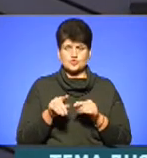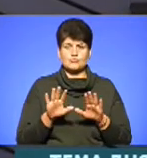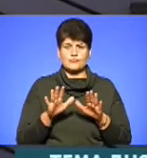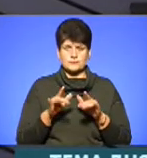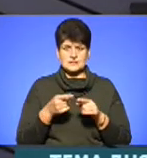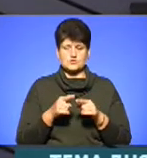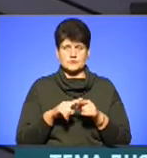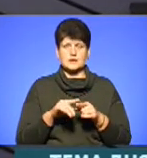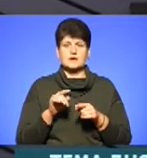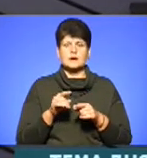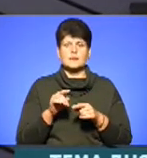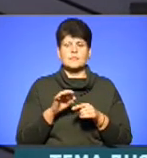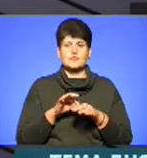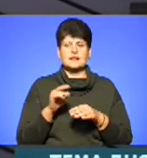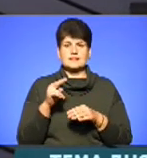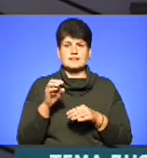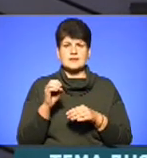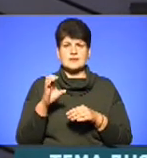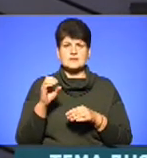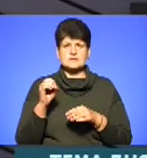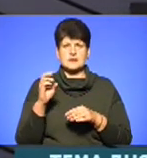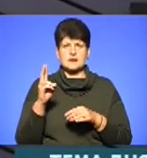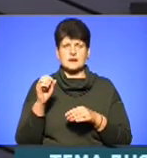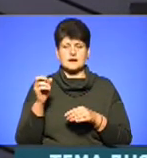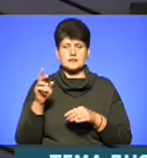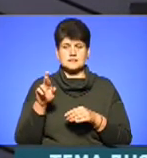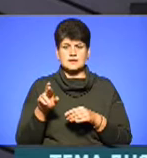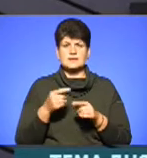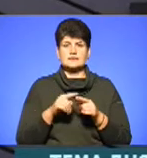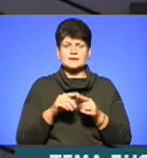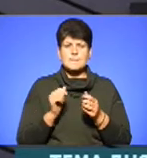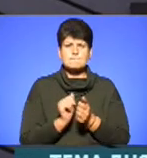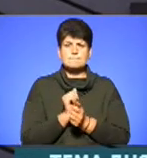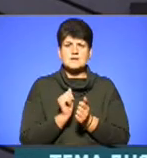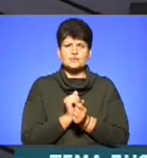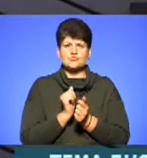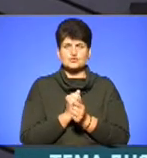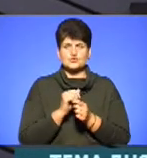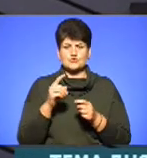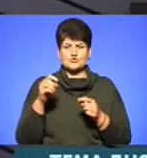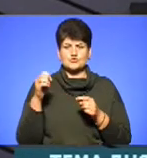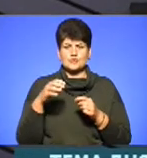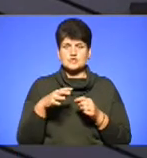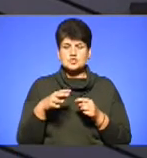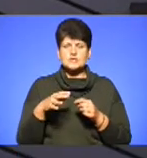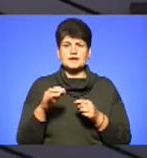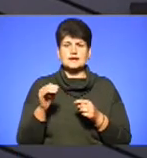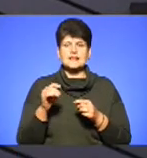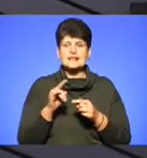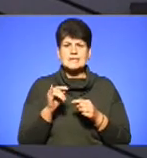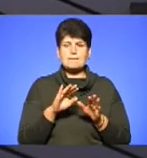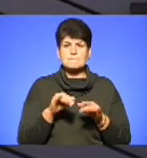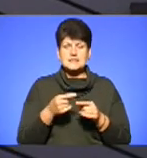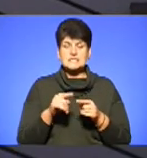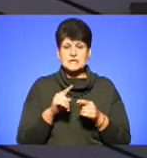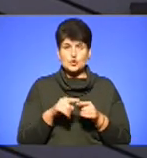вони проводили дисикацію, вони проводять дисикацію, і це підсушує соняшник, саму рослину. І після цього, як